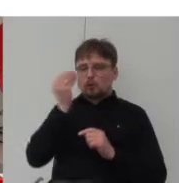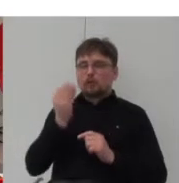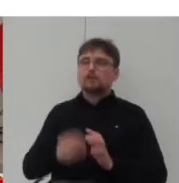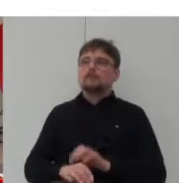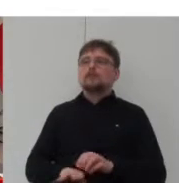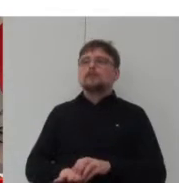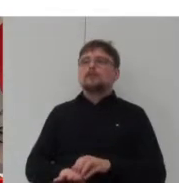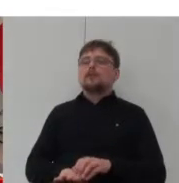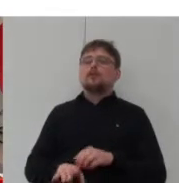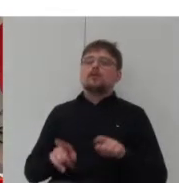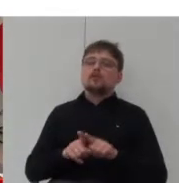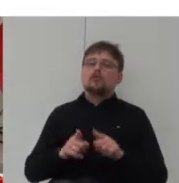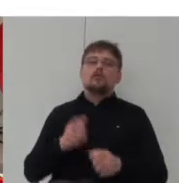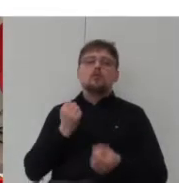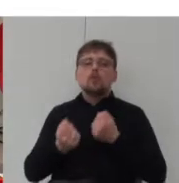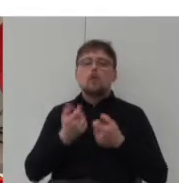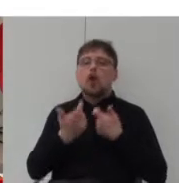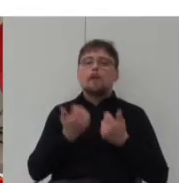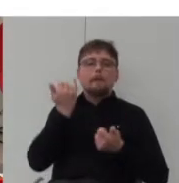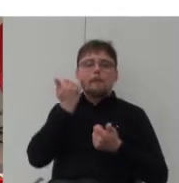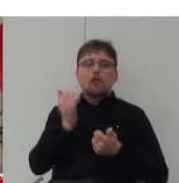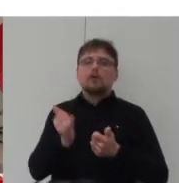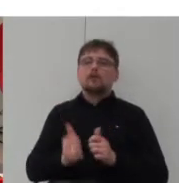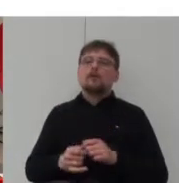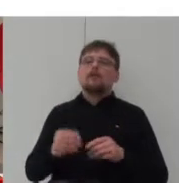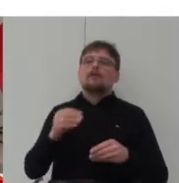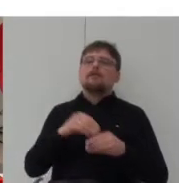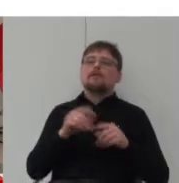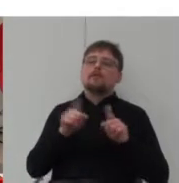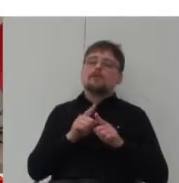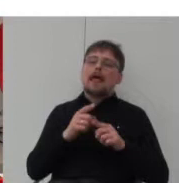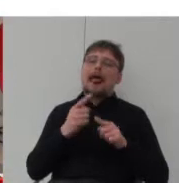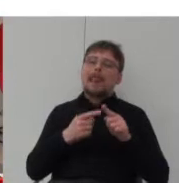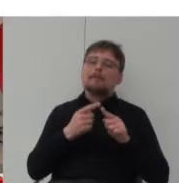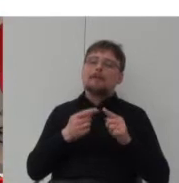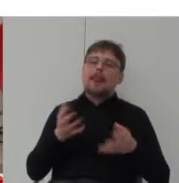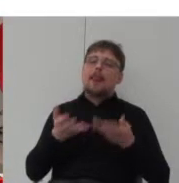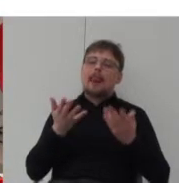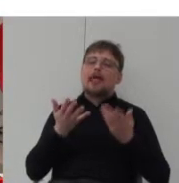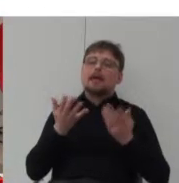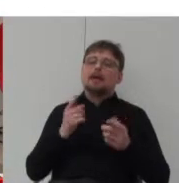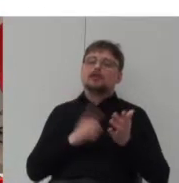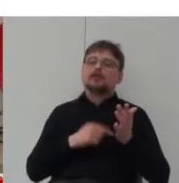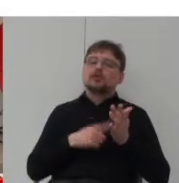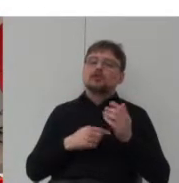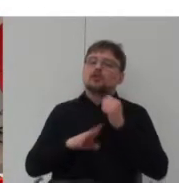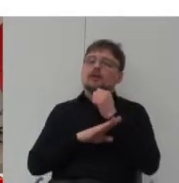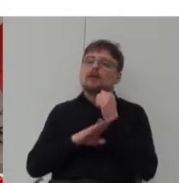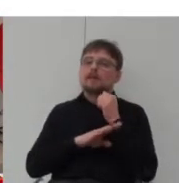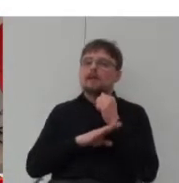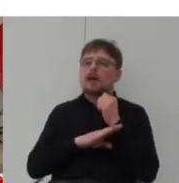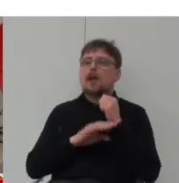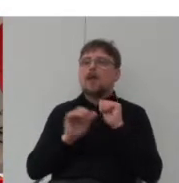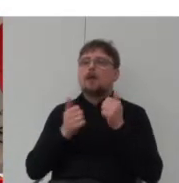błędy a także wykorzystuje lekkie elementy konstrukcyjne najczęściej drewniane by właśnie mogło być to